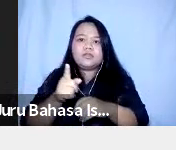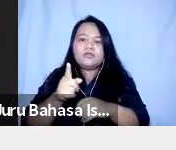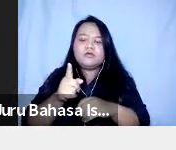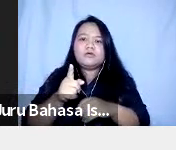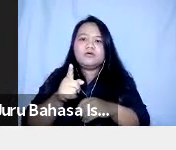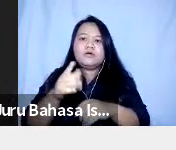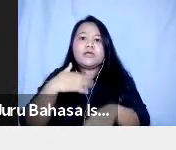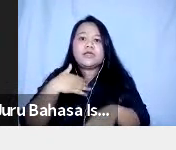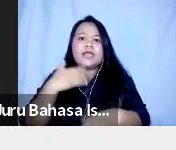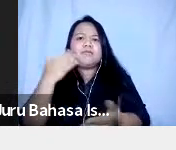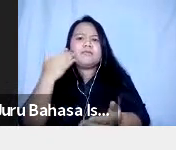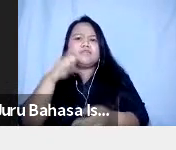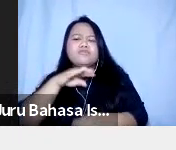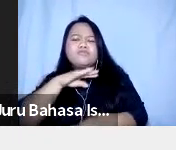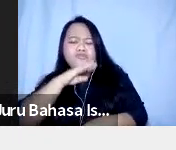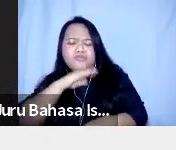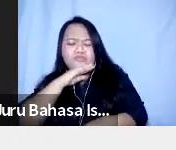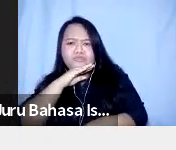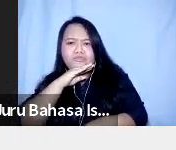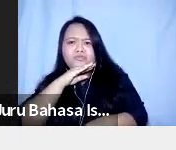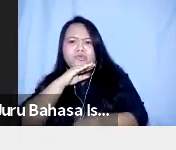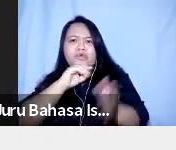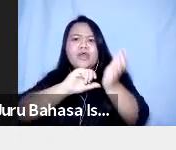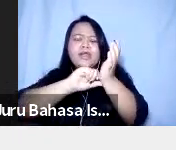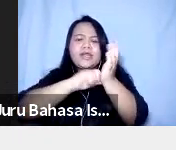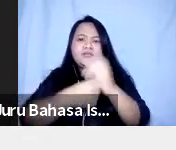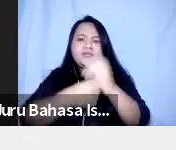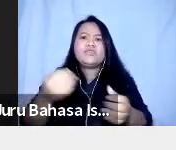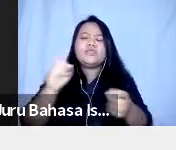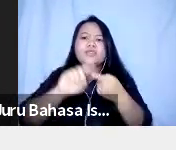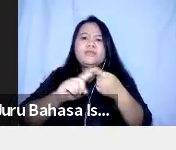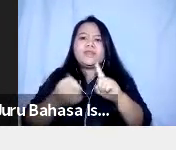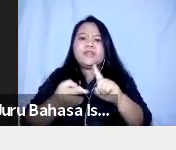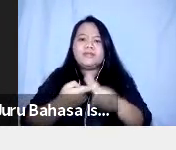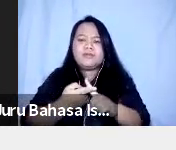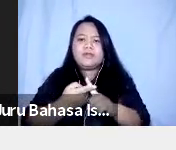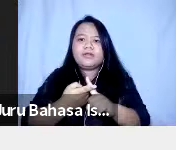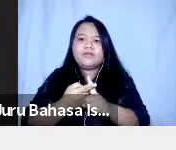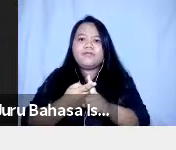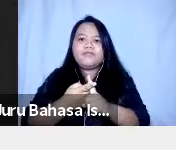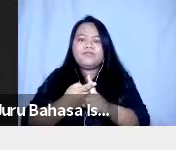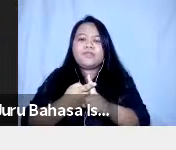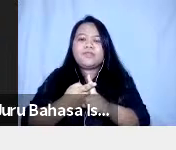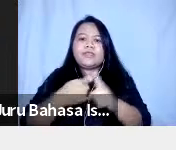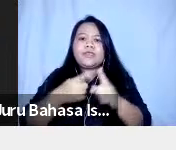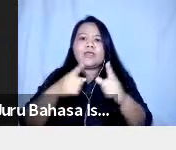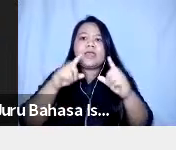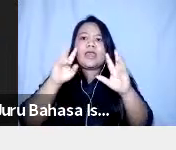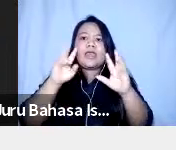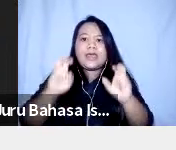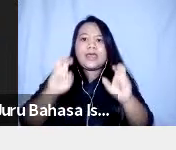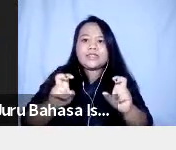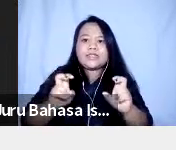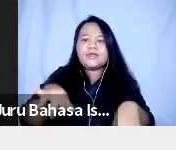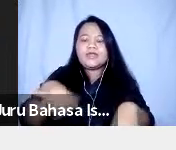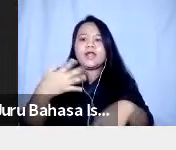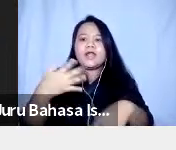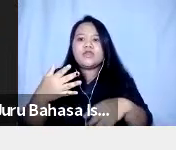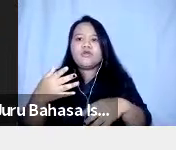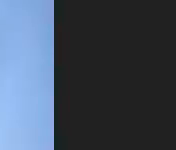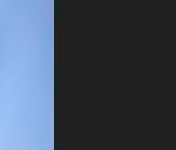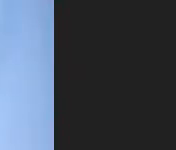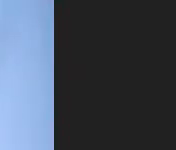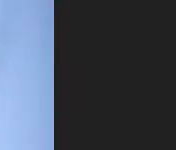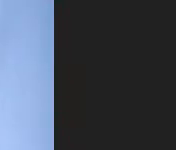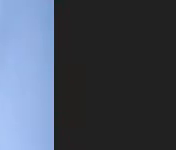Tunggu Respon Dari Teman-teman Untuk Mengisi Assessment Atau Survei Online Oke